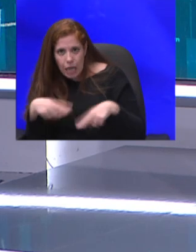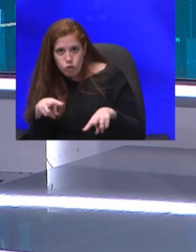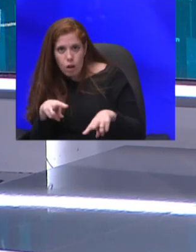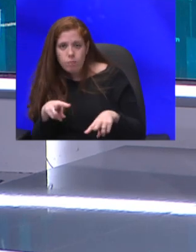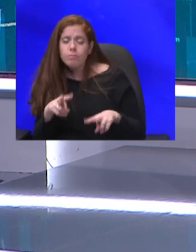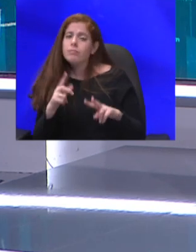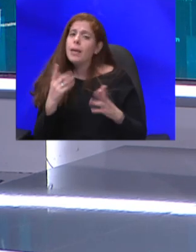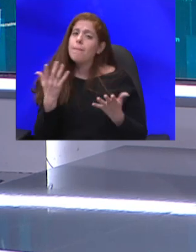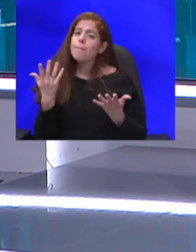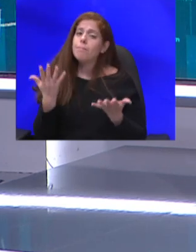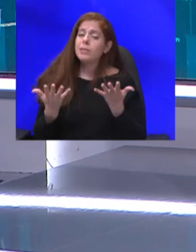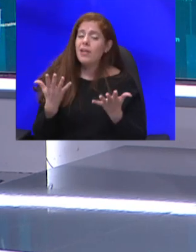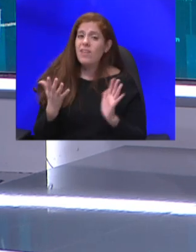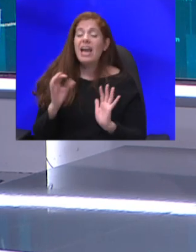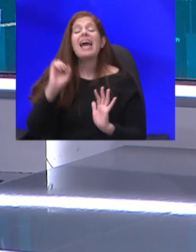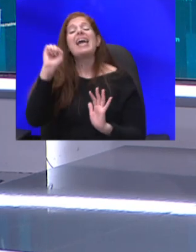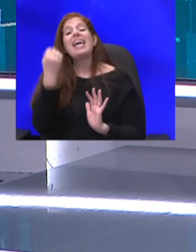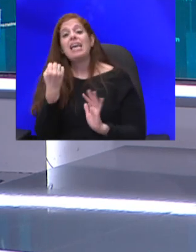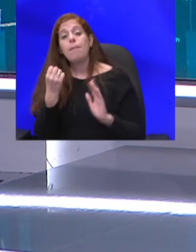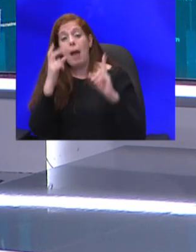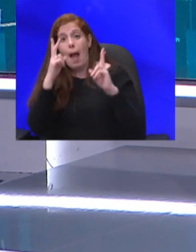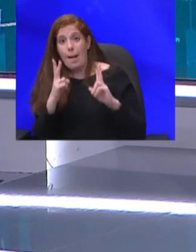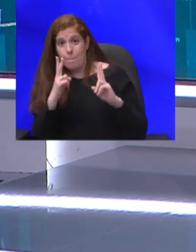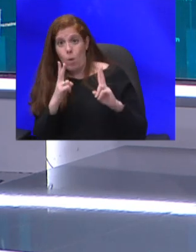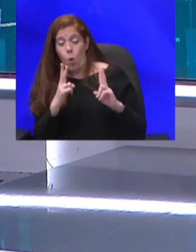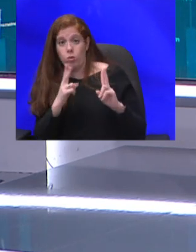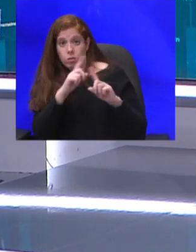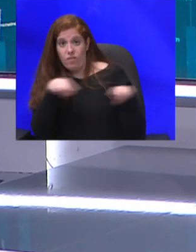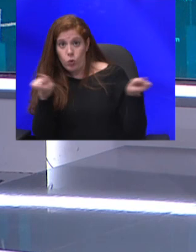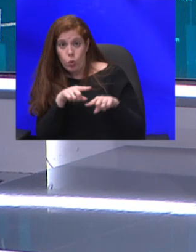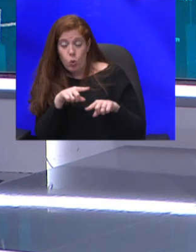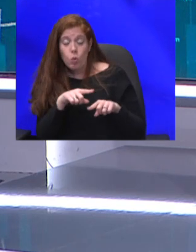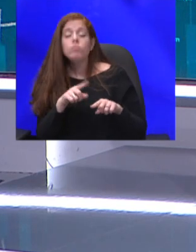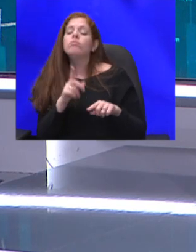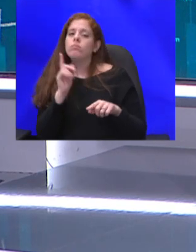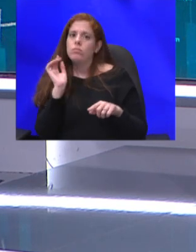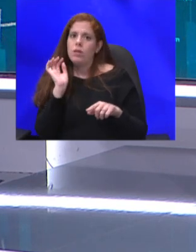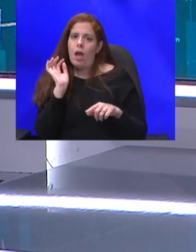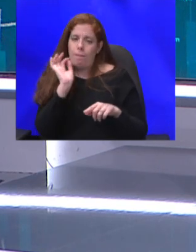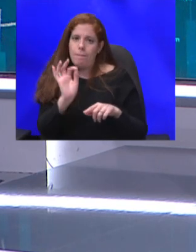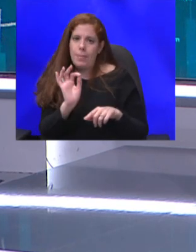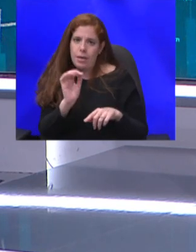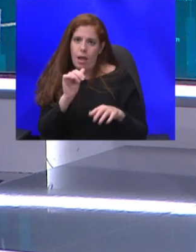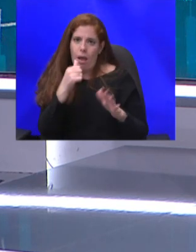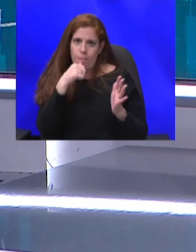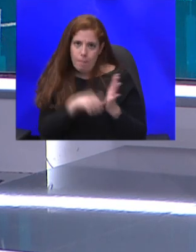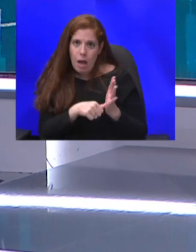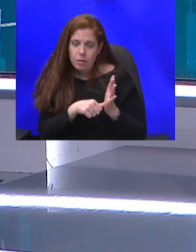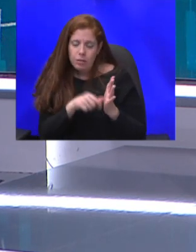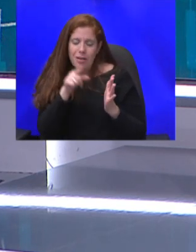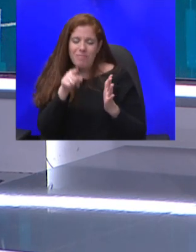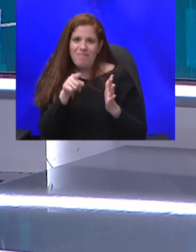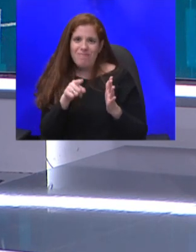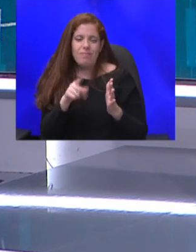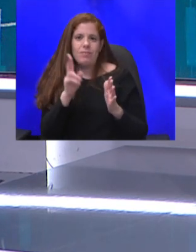ההקפאות הסתיימו בלי שום תוכנית הפגיעה בבנקים עלולה להיות משמעותית ואם זה יקרה חלילה הבנקים עלולים לסגור את ברזי האשראי לכולם